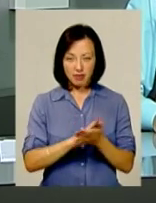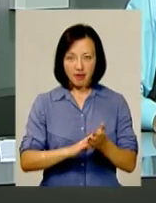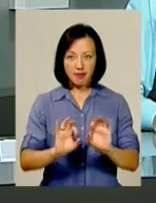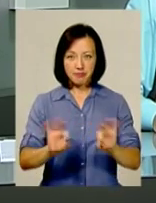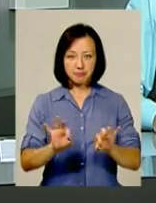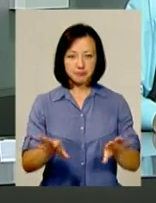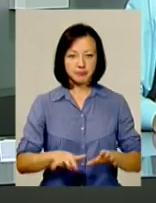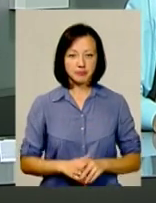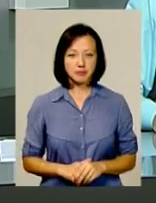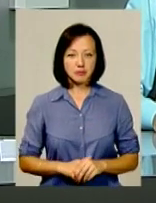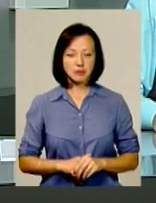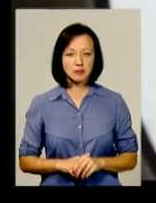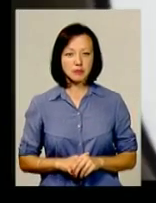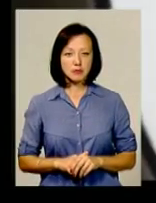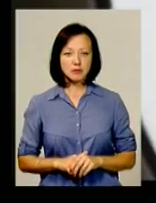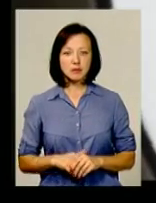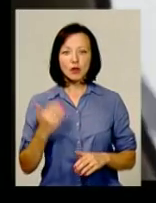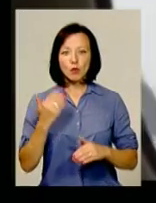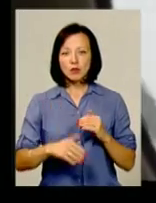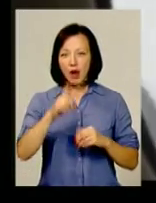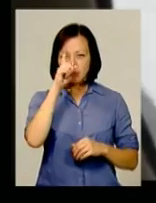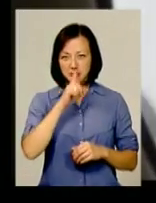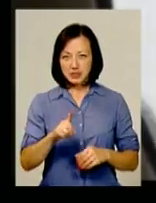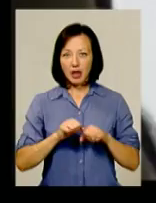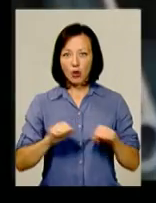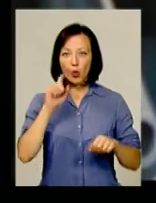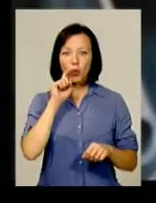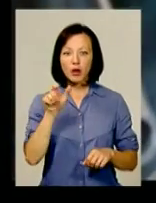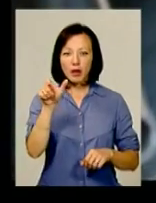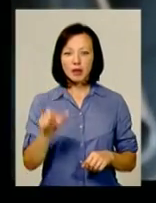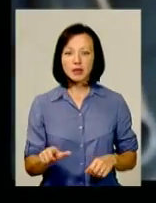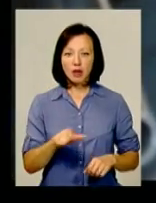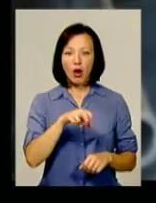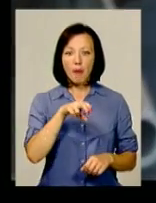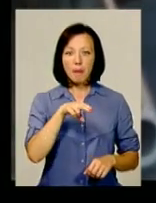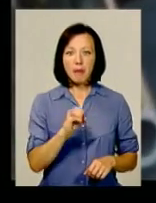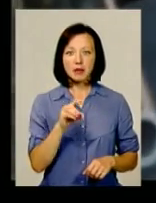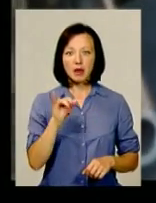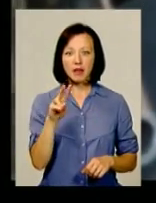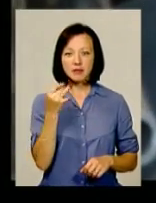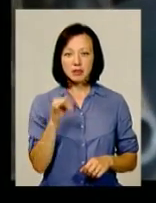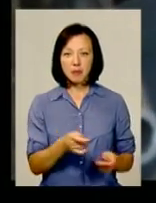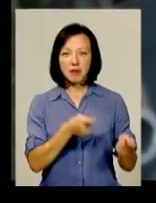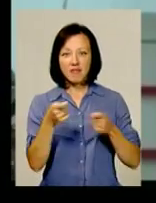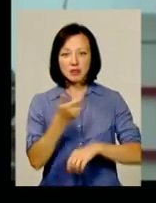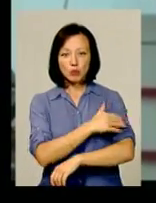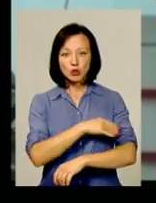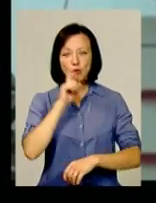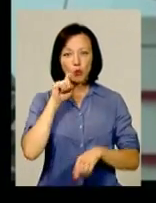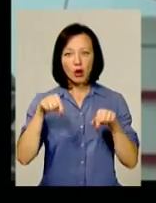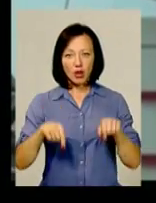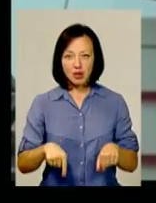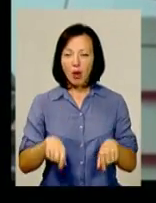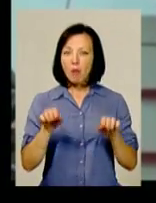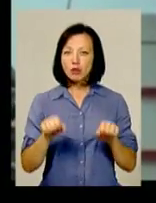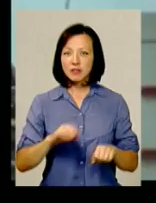наступному сюжеті. Уже місяць, як героя України Олександра Петриківського доправили із Польщі в Україну. Та, як виявилось,